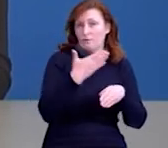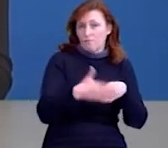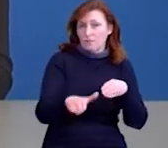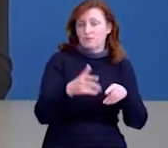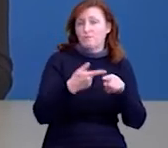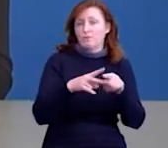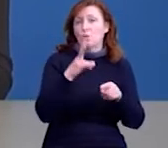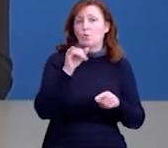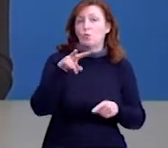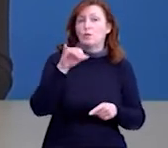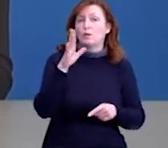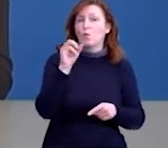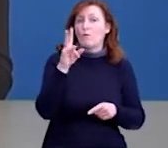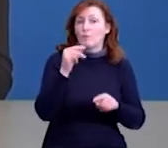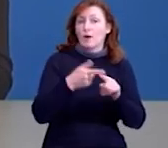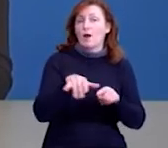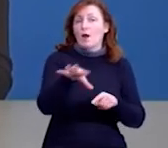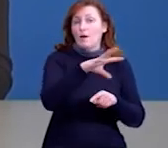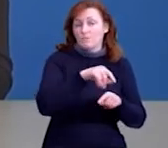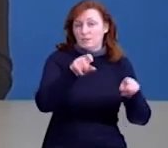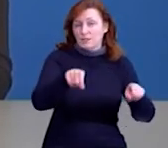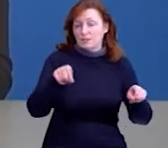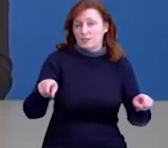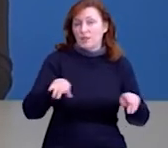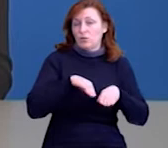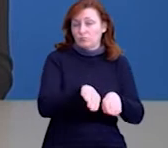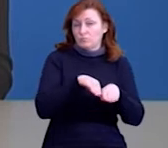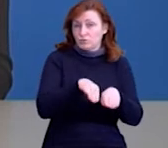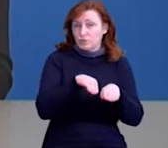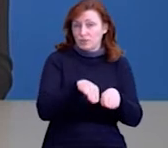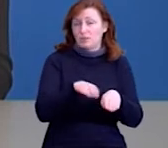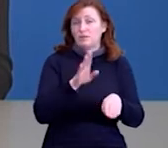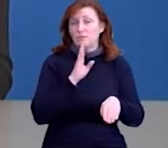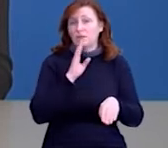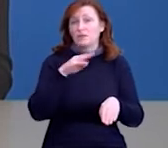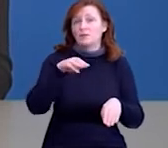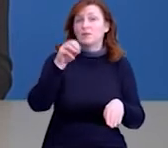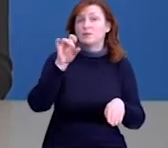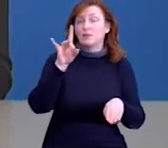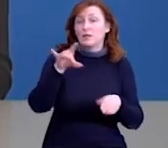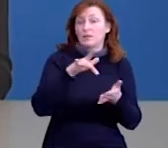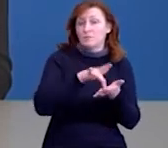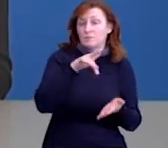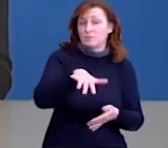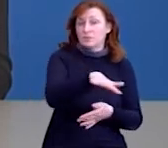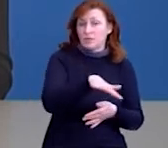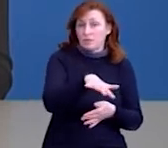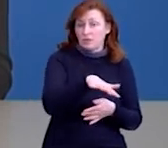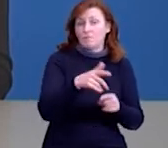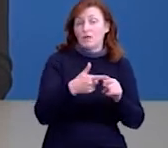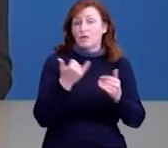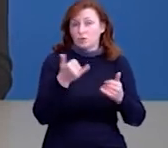матеріали, а за швейні машини сіли працівниці місцевих комунальних підприємств та територіальних центрів соціального обслуговування.